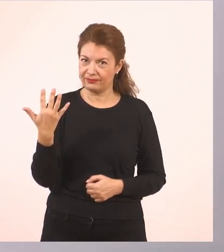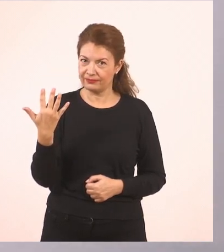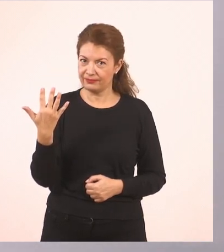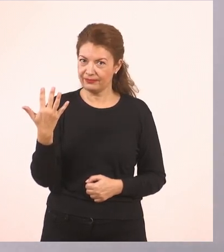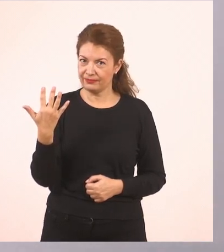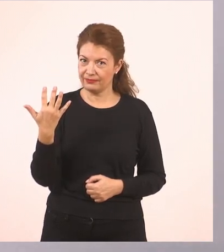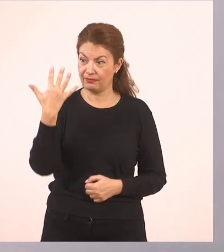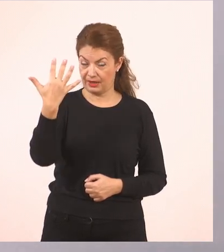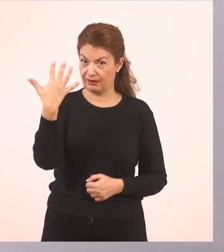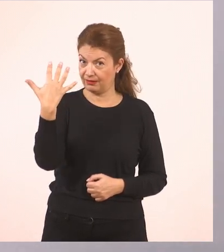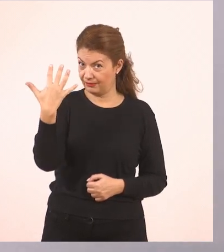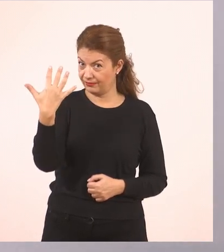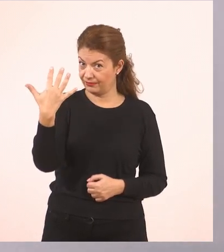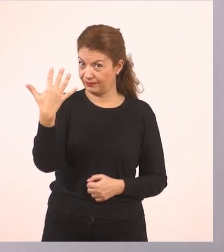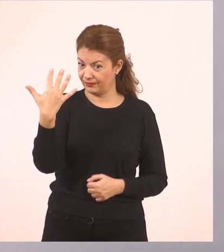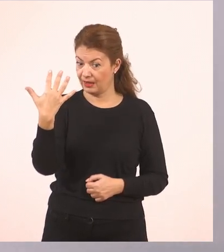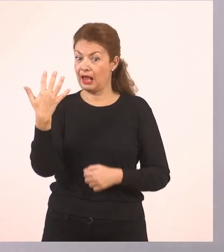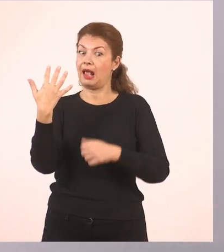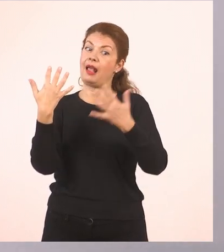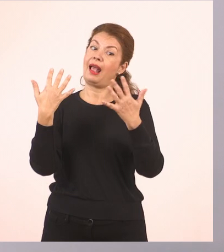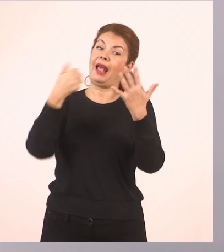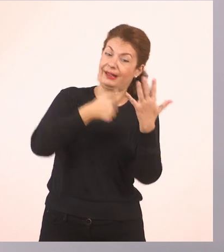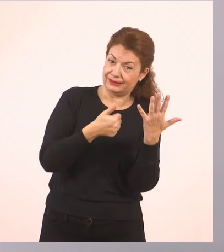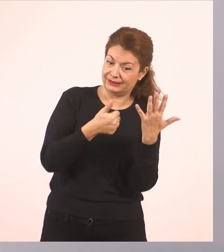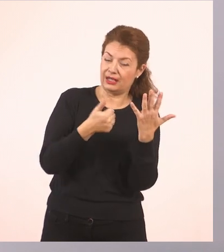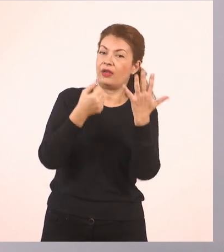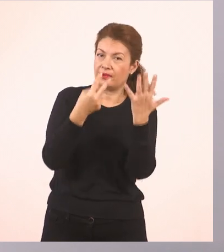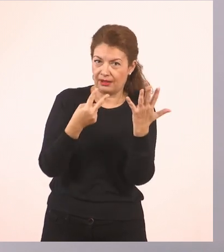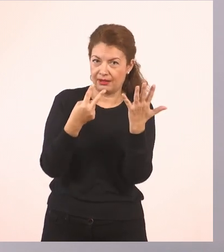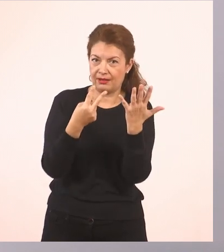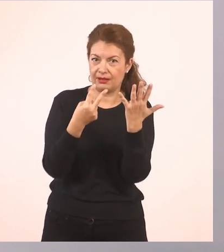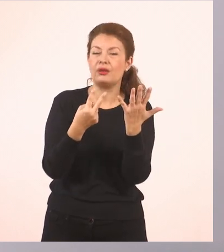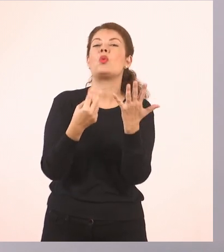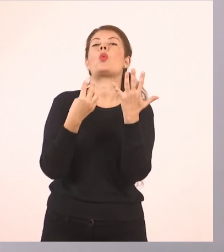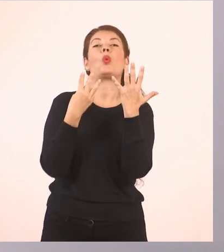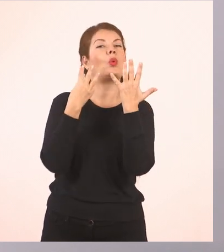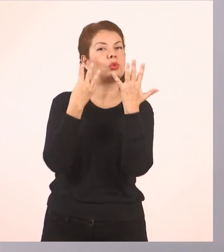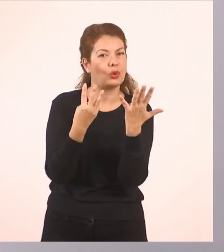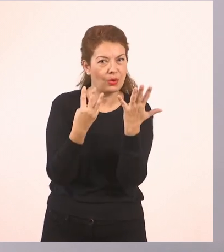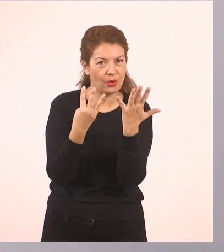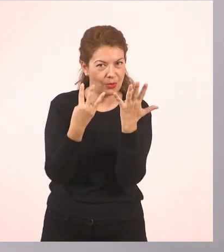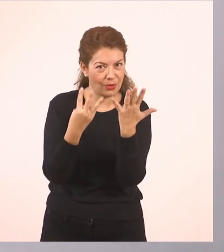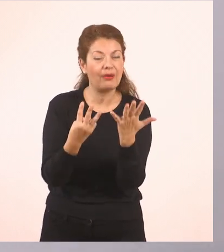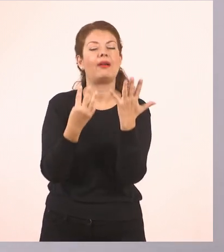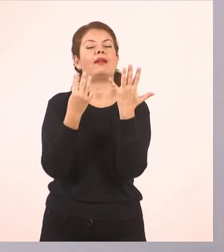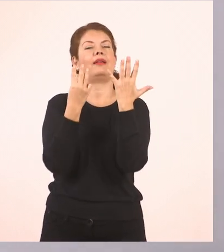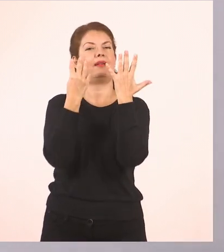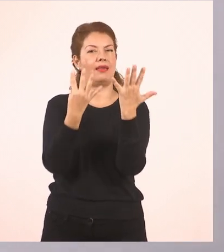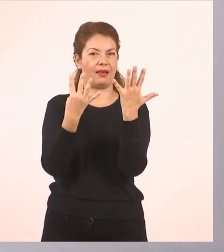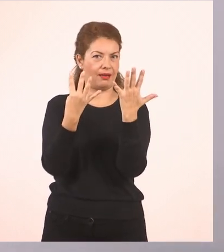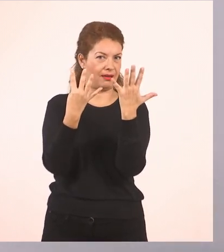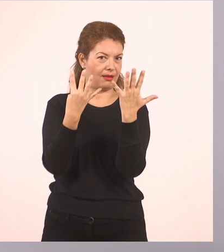Ολόκληρη. 6, 7, 8, 9.